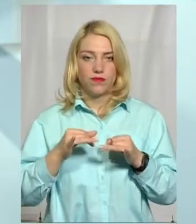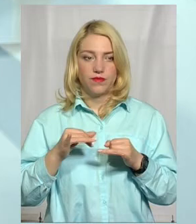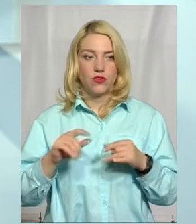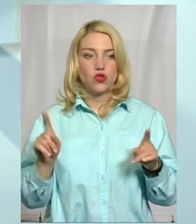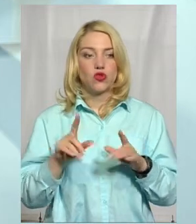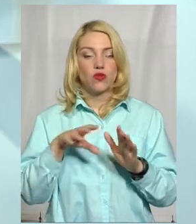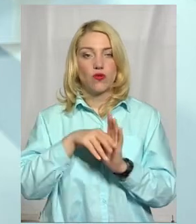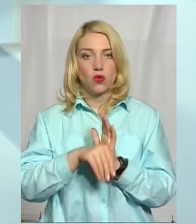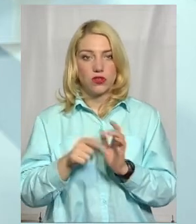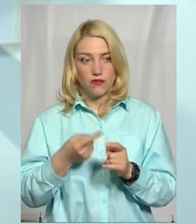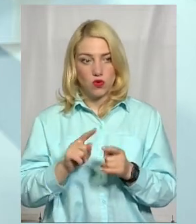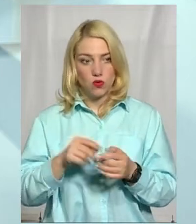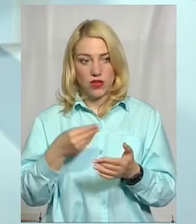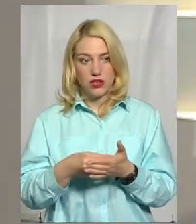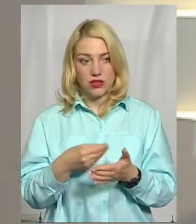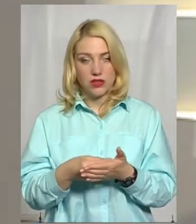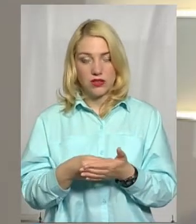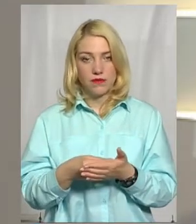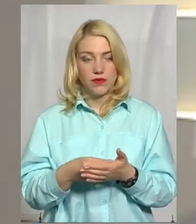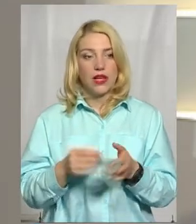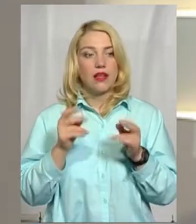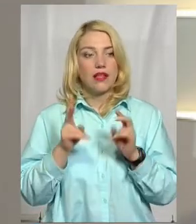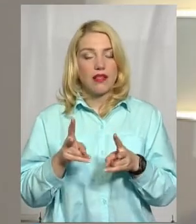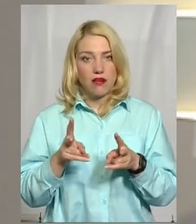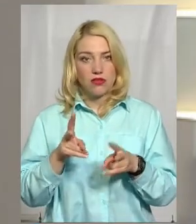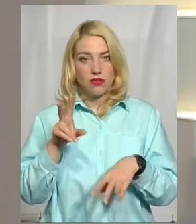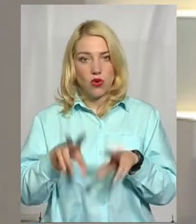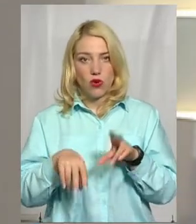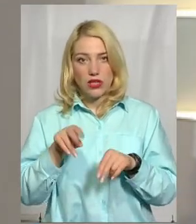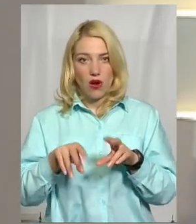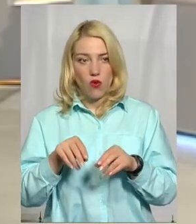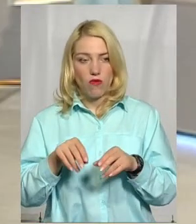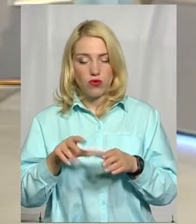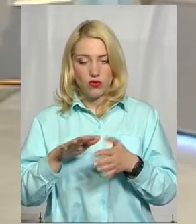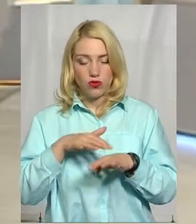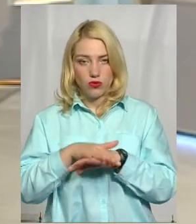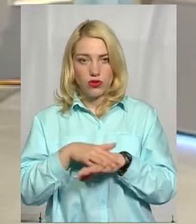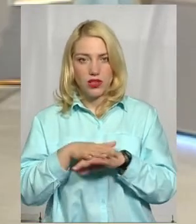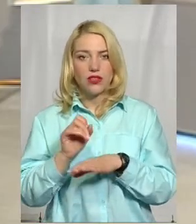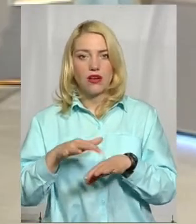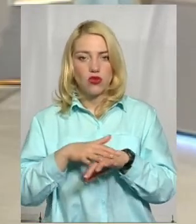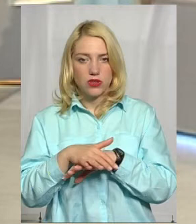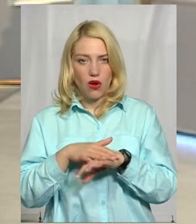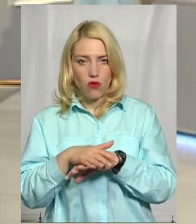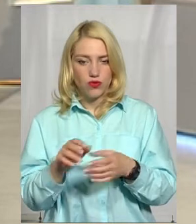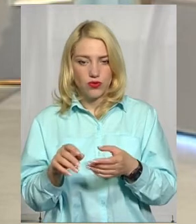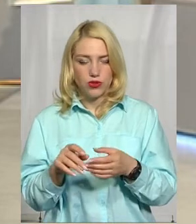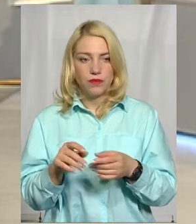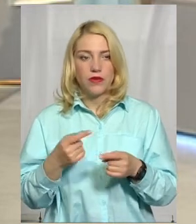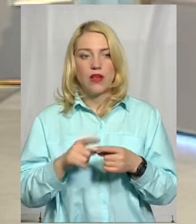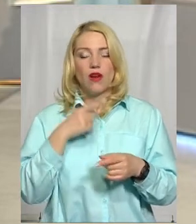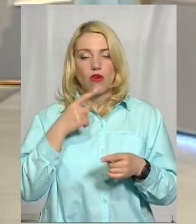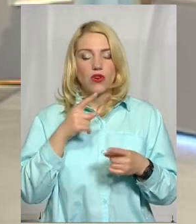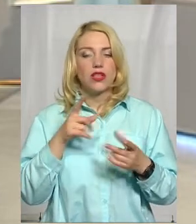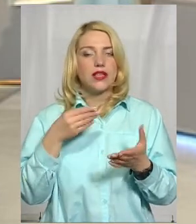що входить в цю вартість, як розраховують перевізники її? Ну, як я вже говорив, тариф на